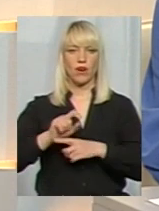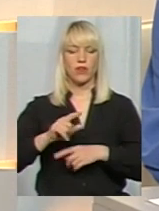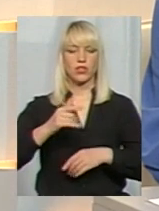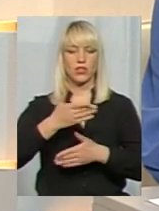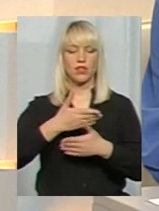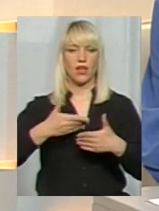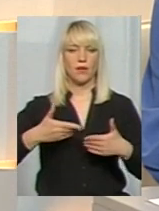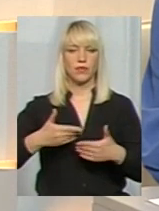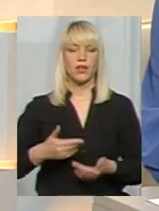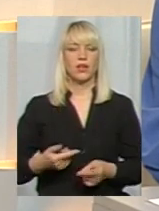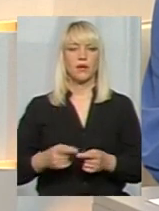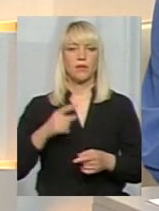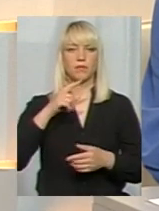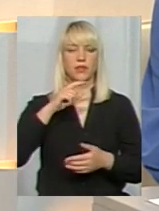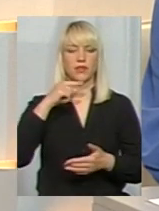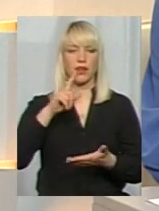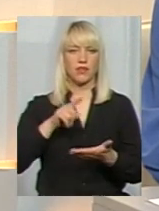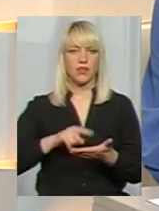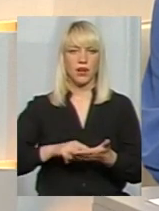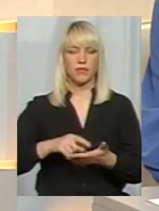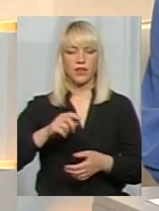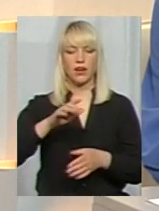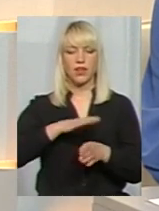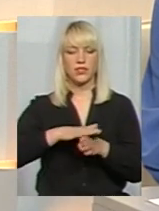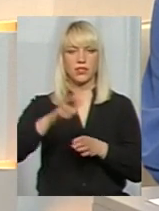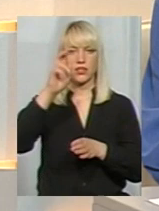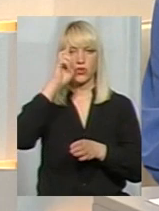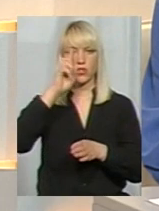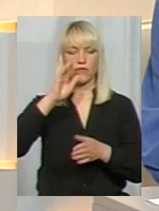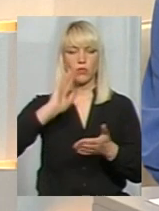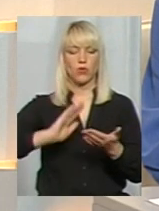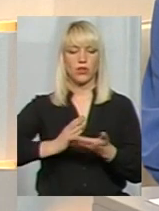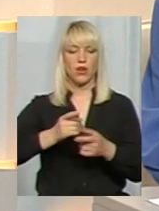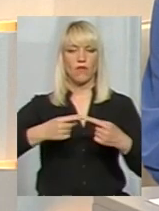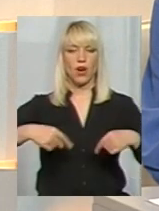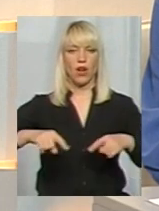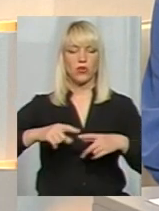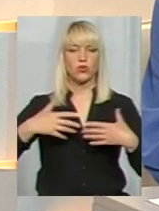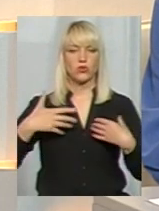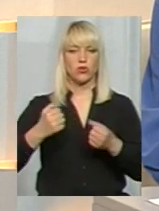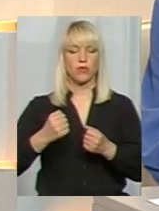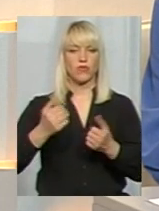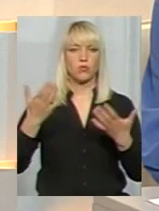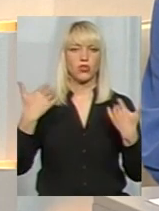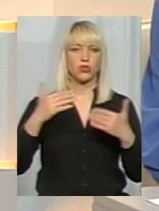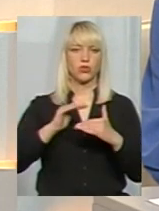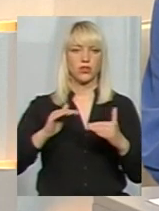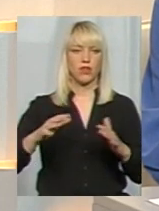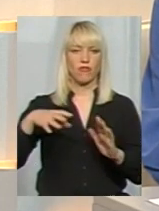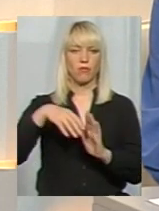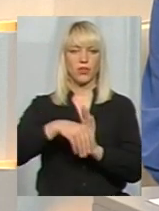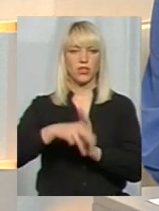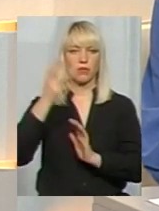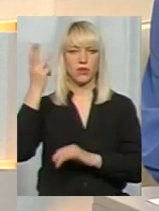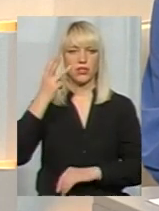і належить питання реалізації державної політики в галузі оздоровлення та відпочинку дітей у межах Хмельницької області.